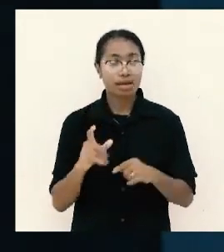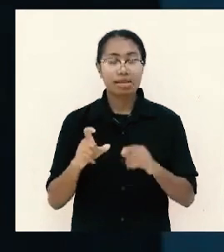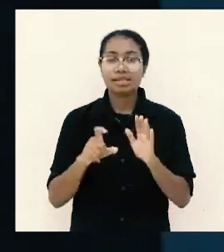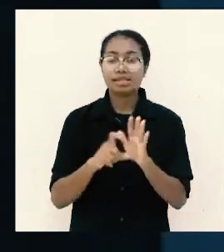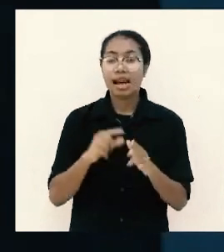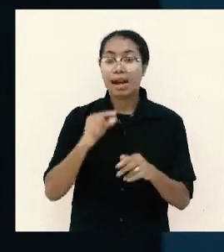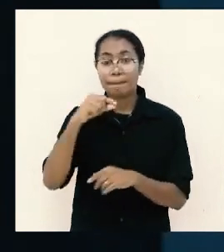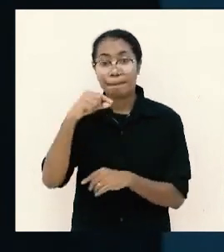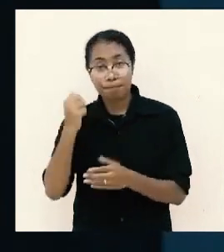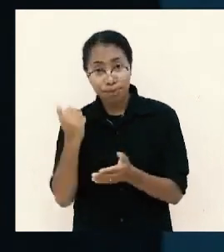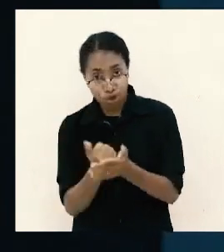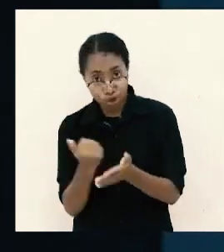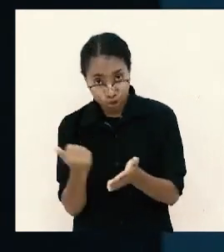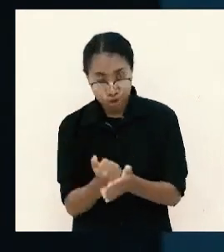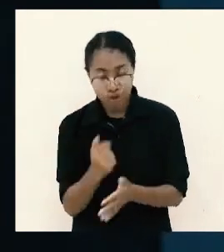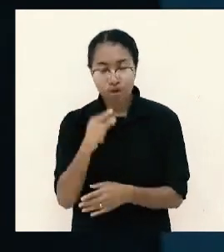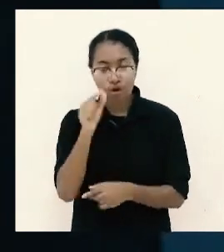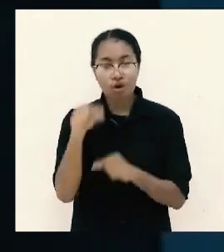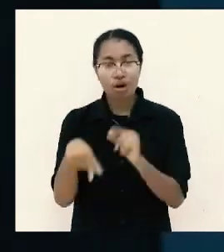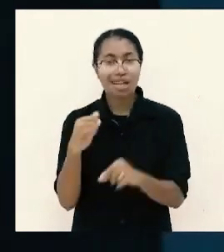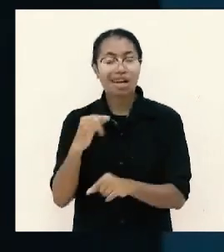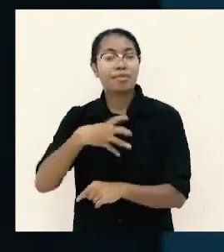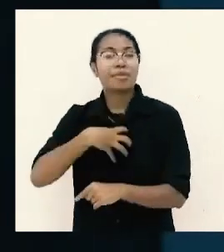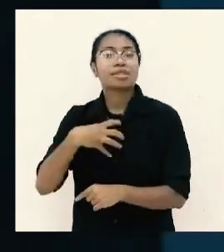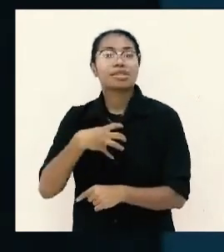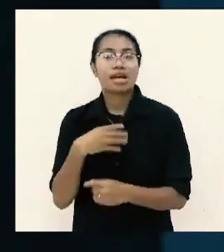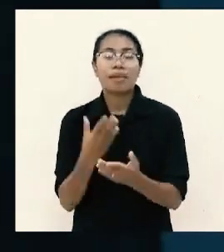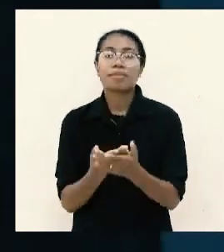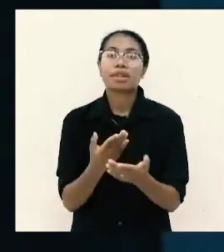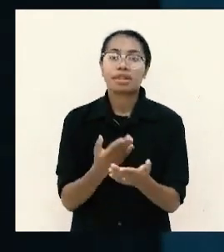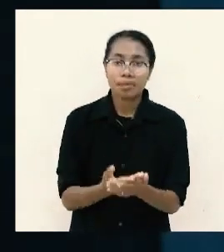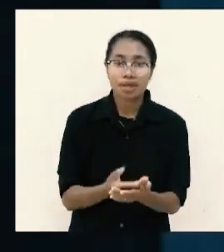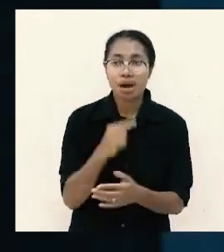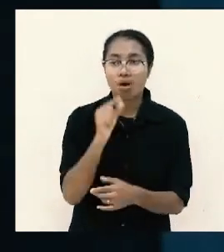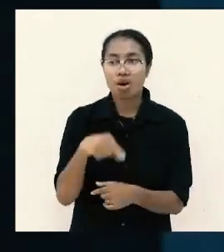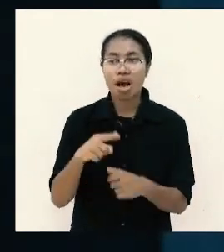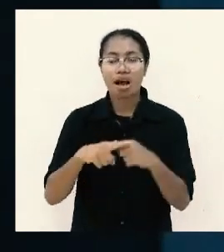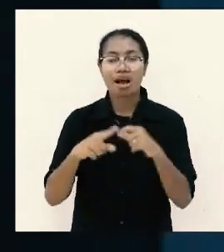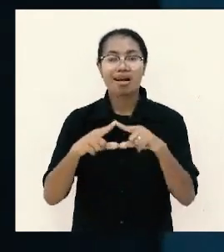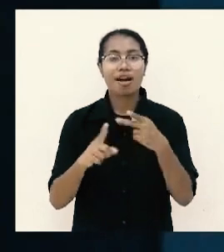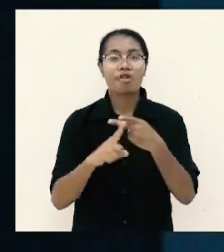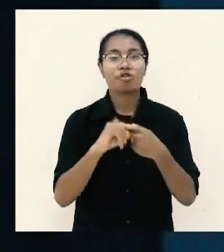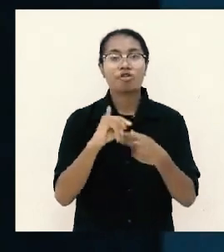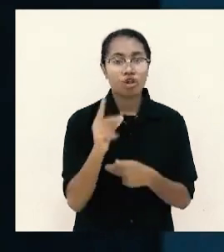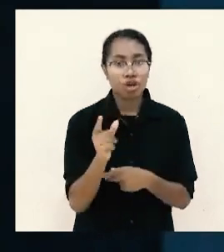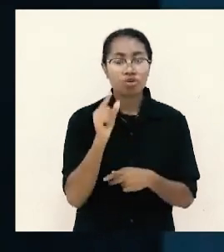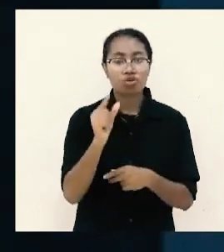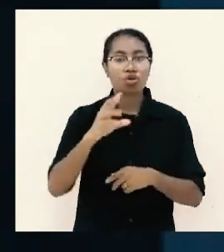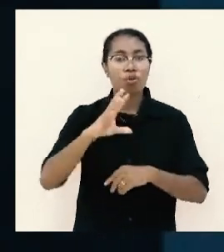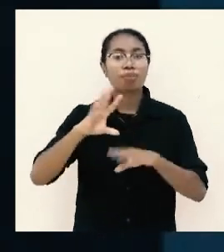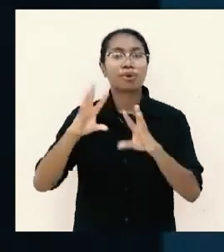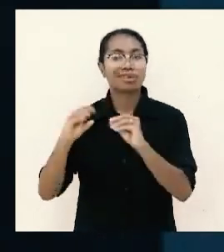benar seorang yang percaya Tuhan meminta-minta kepada orang kafir demi pekerjaan Tuhan